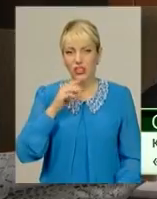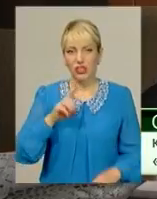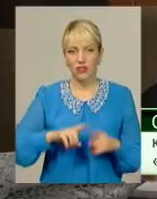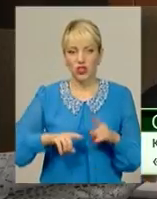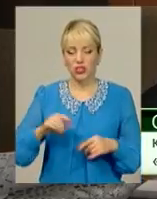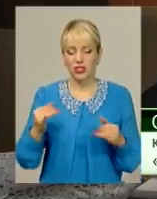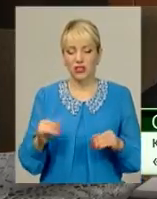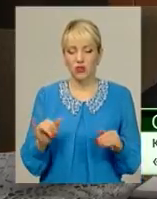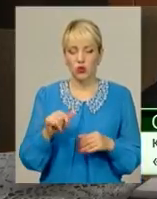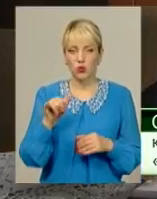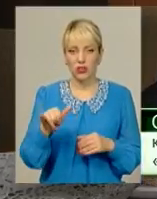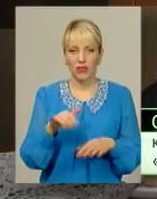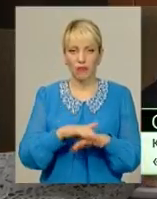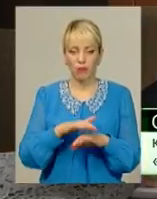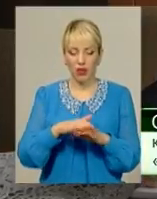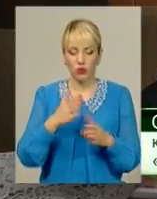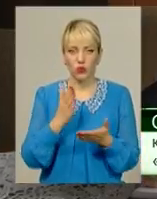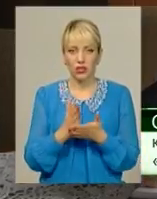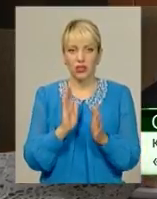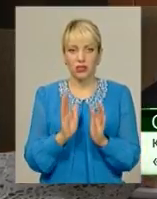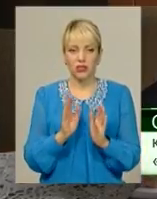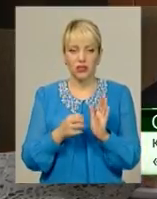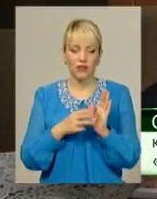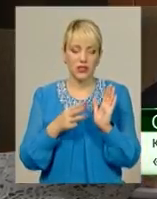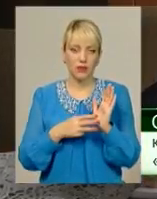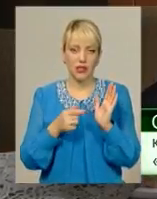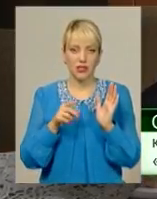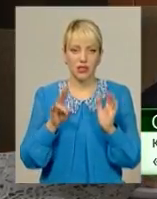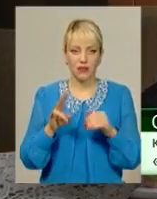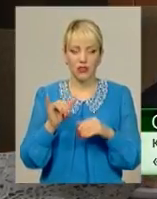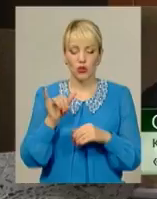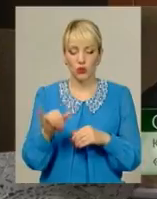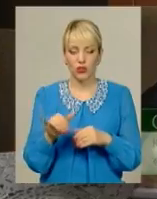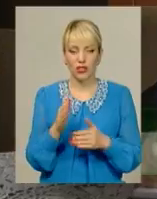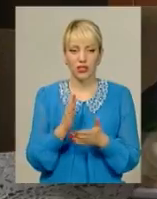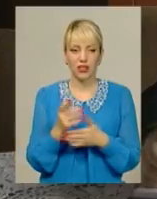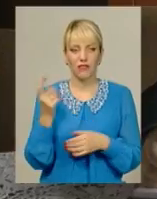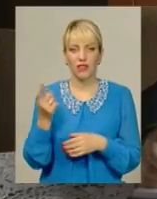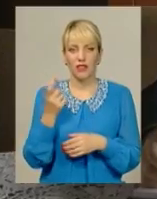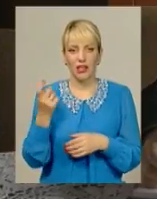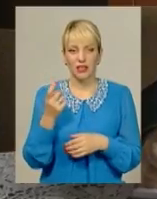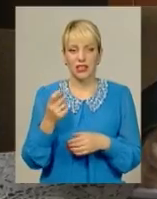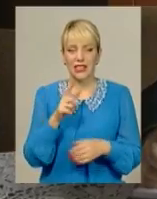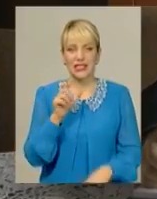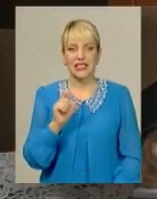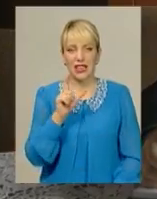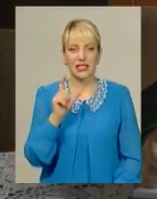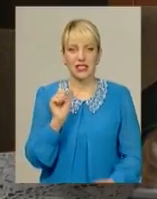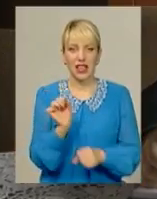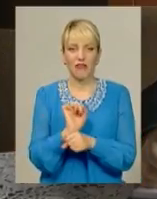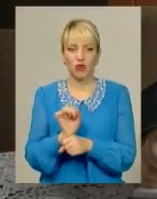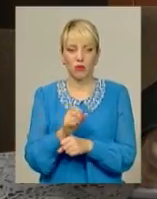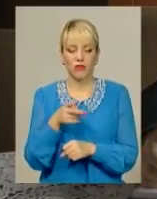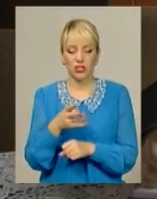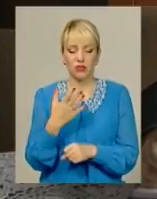них на рахунку 18 гривень, ну, майже 19, і у них у власності є автомобіль ЗАЗ 2005